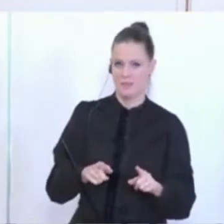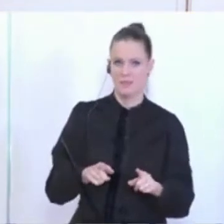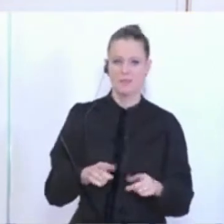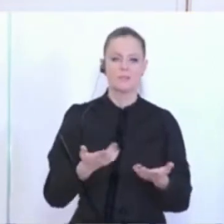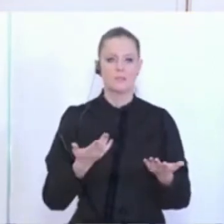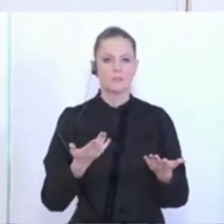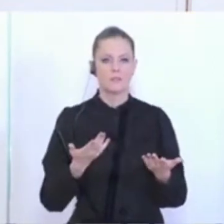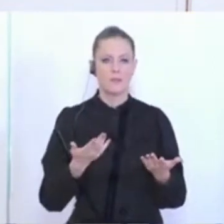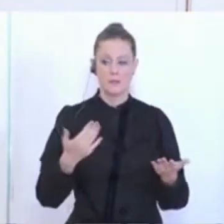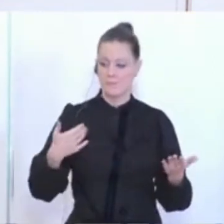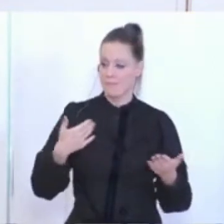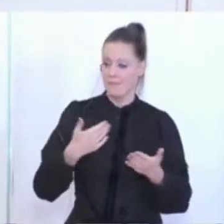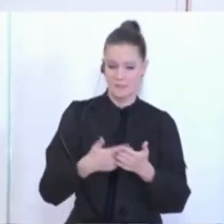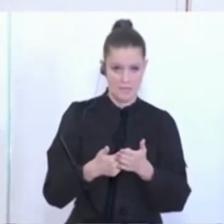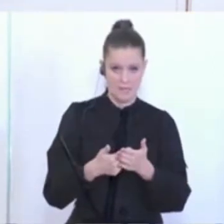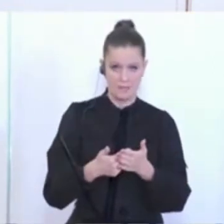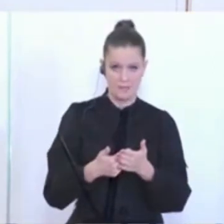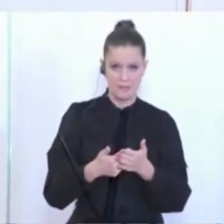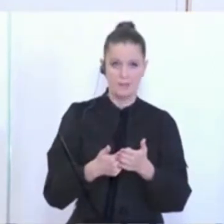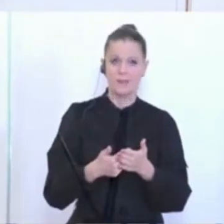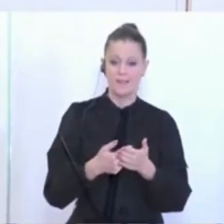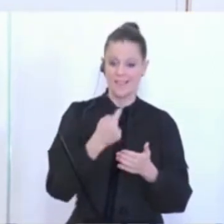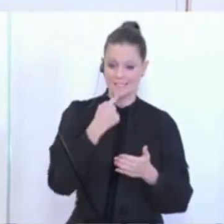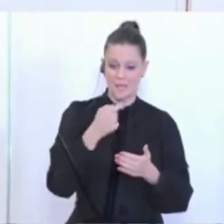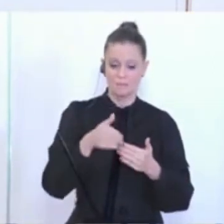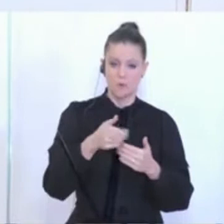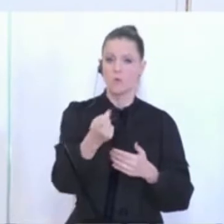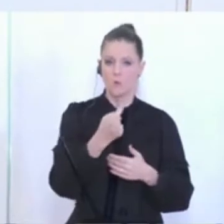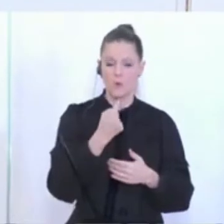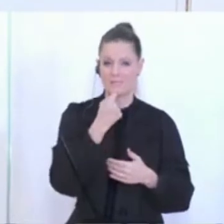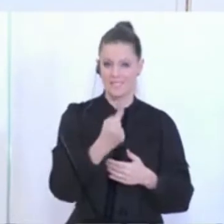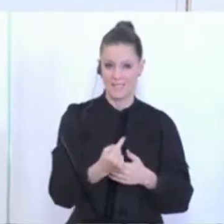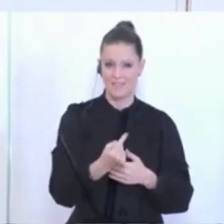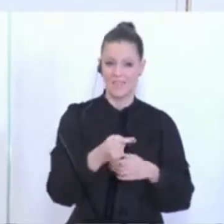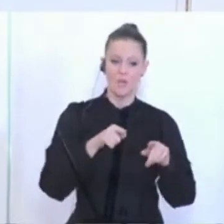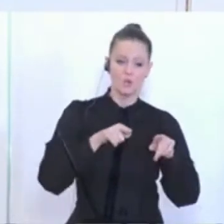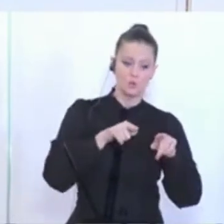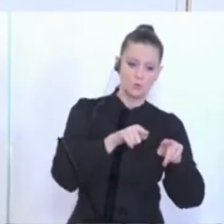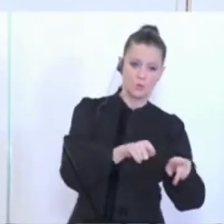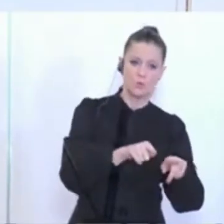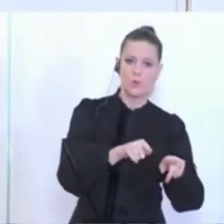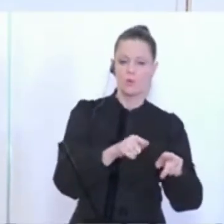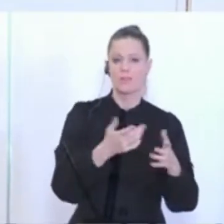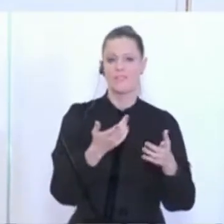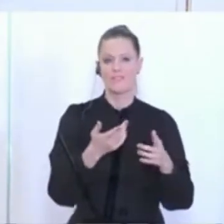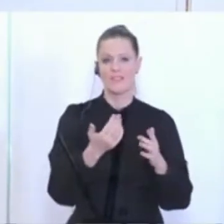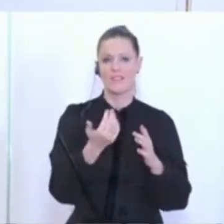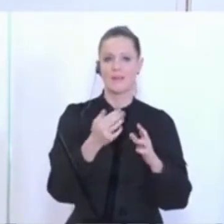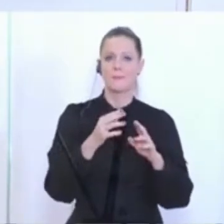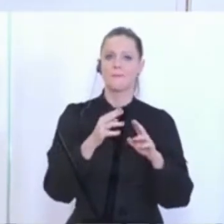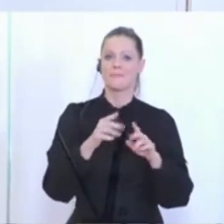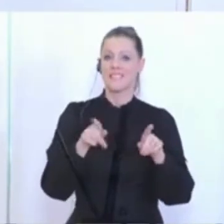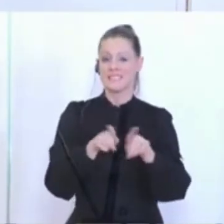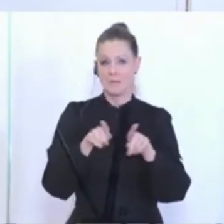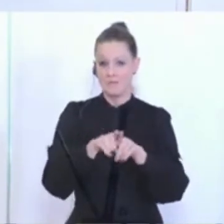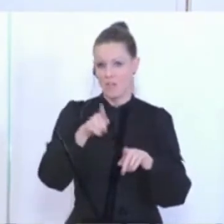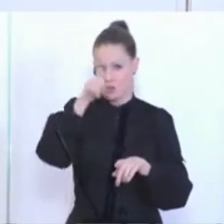alles, alles was ich bis jetzt gesagt habe und noch sagen werde, mehr oder weniger synchron oder parallel mit den Regelungen in der Bundesrepublik